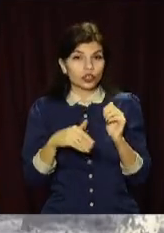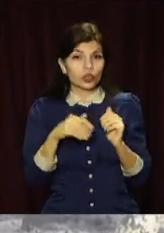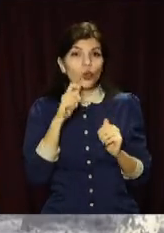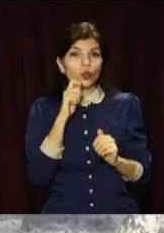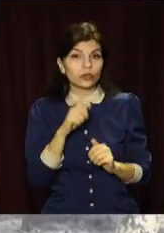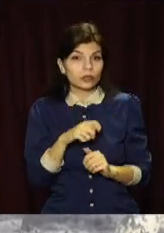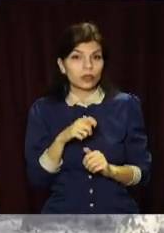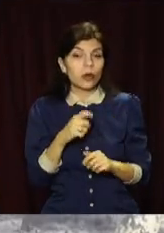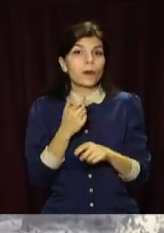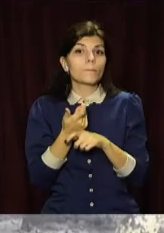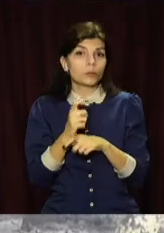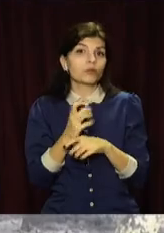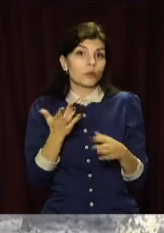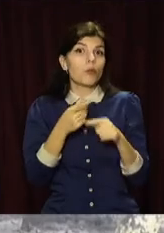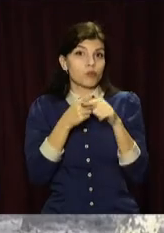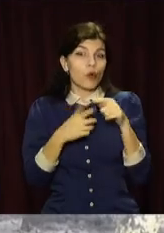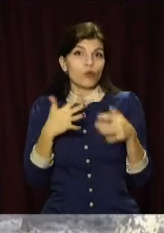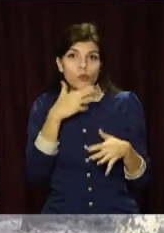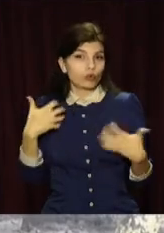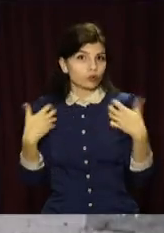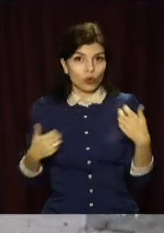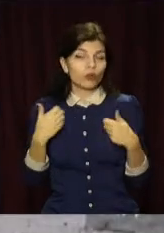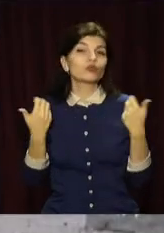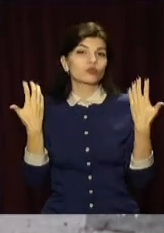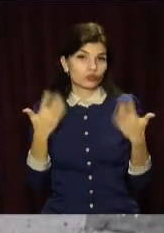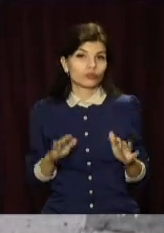українців. Понад половина вже одужала.